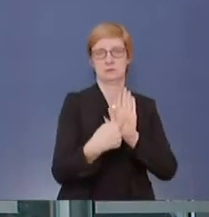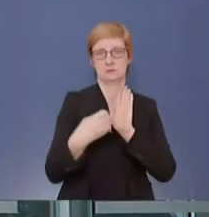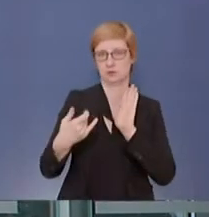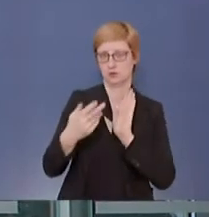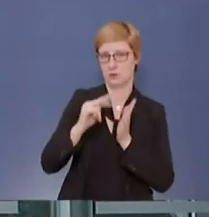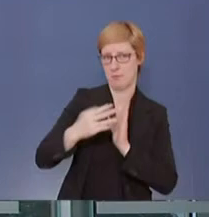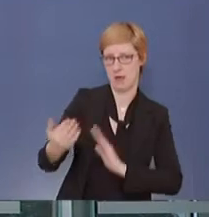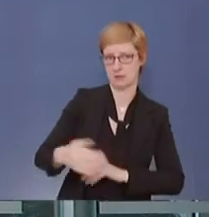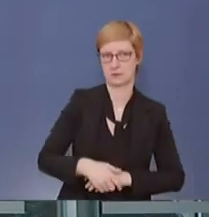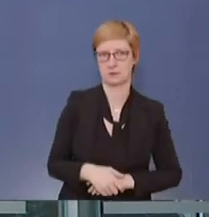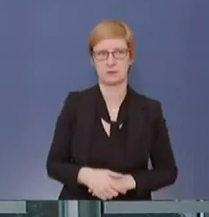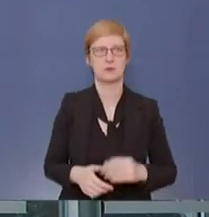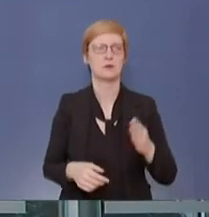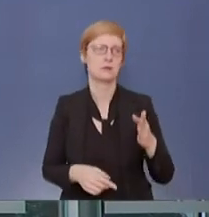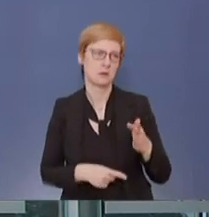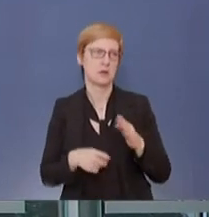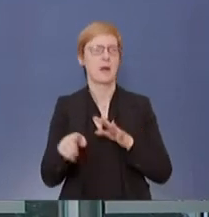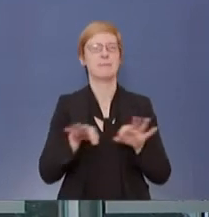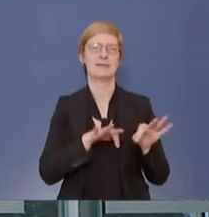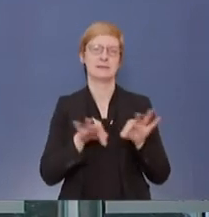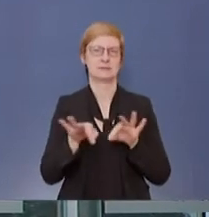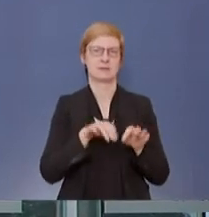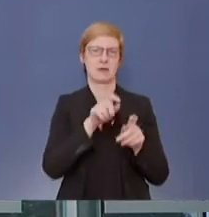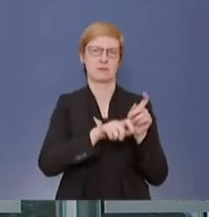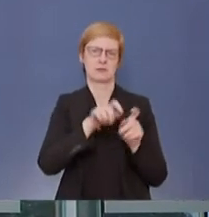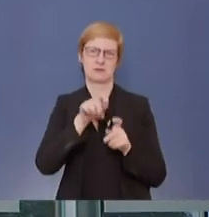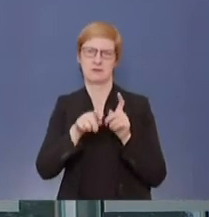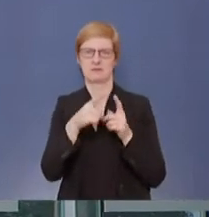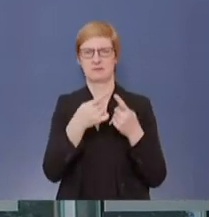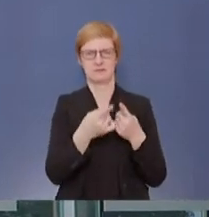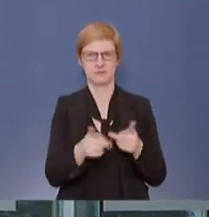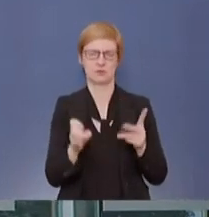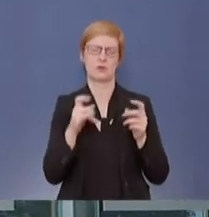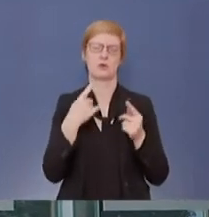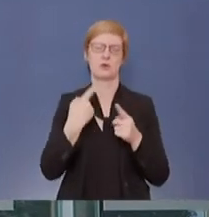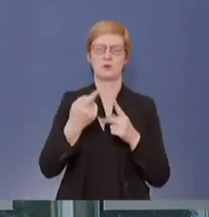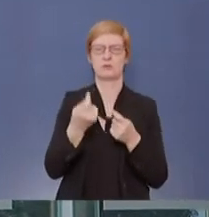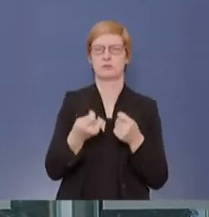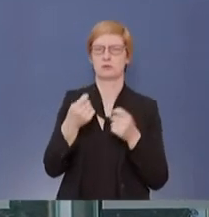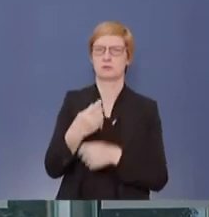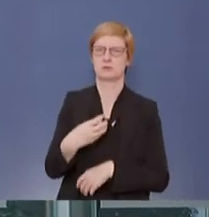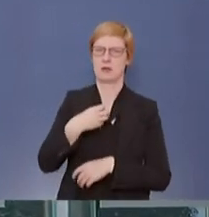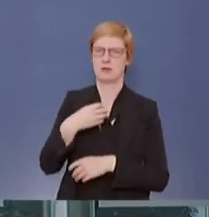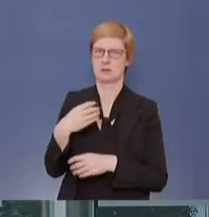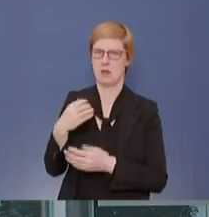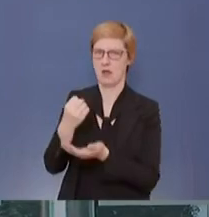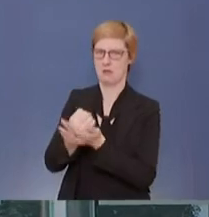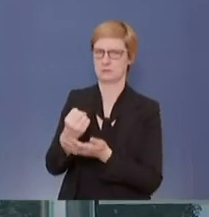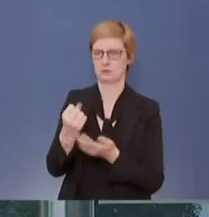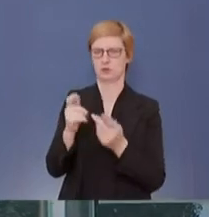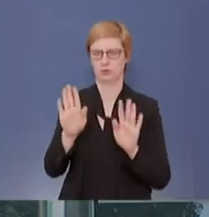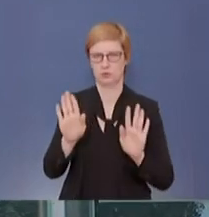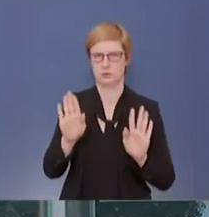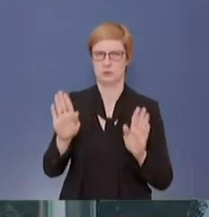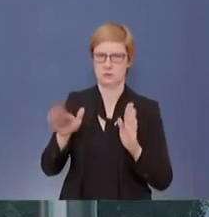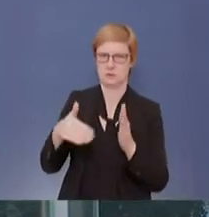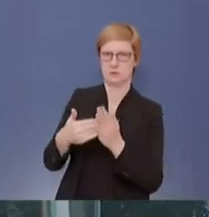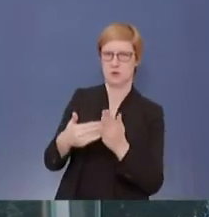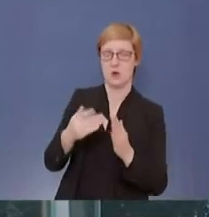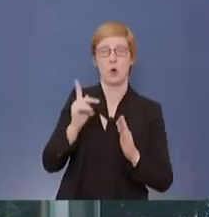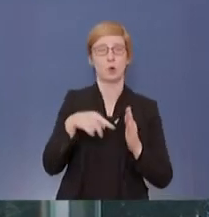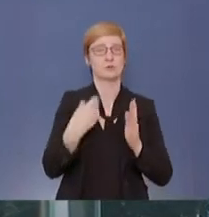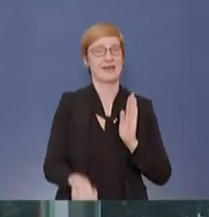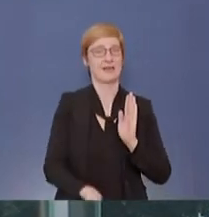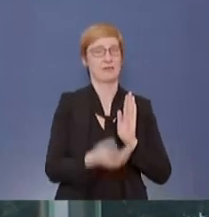Angelegenheit der Ministerpräsidenten und Ministerpräsidenten und des Bundeskanzleramtes. Unser Entwurf für das Homeoffice